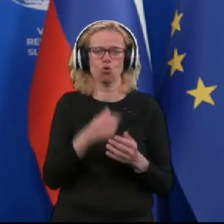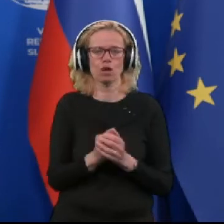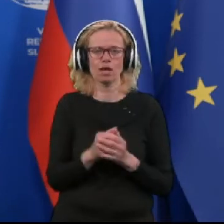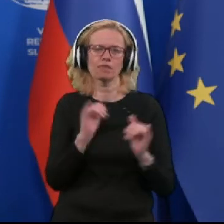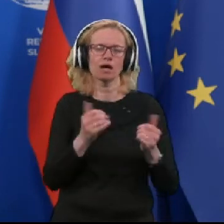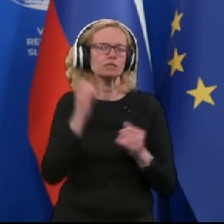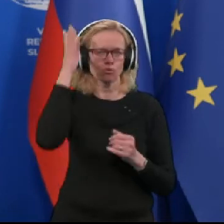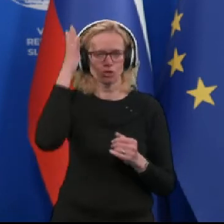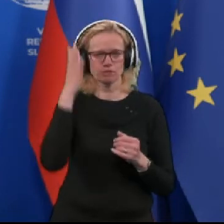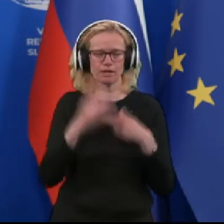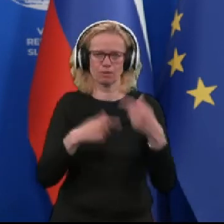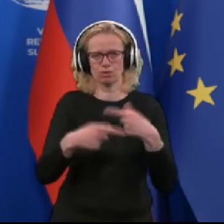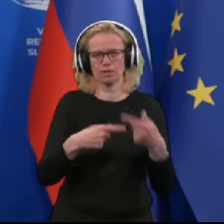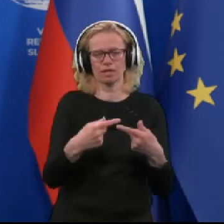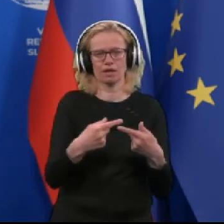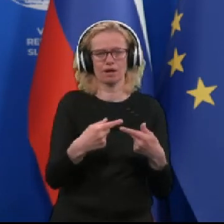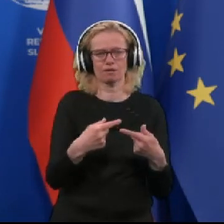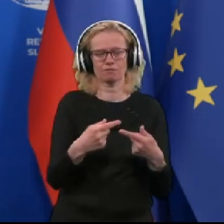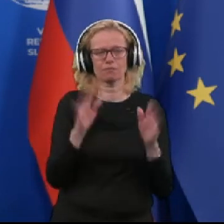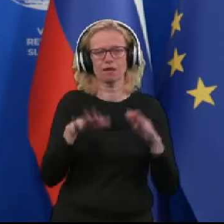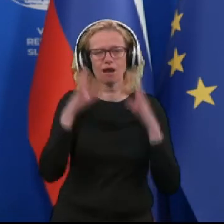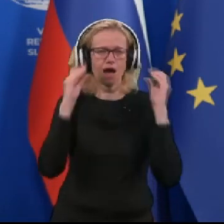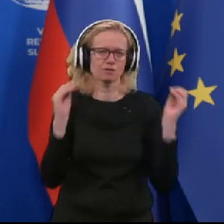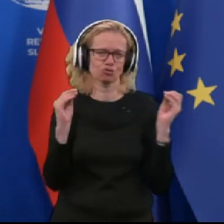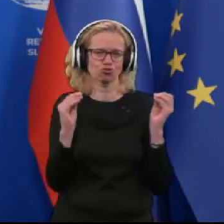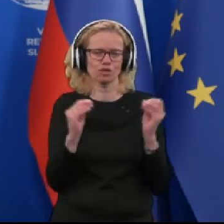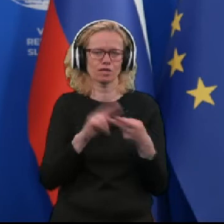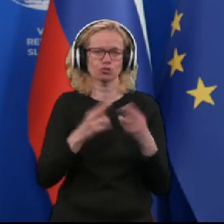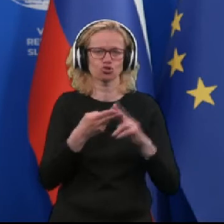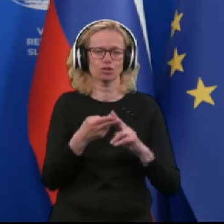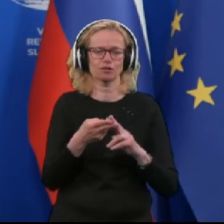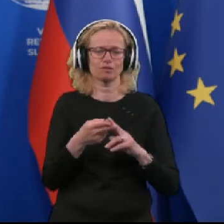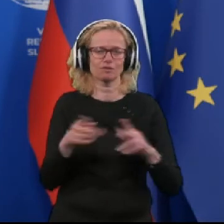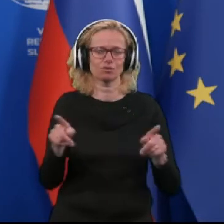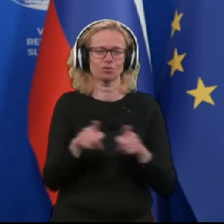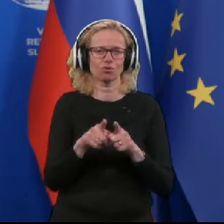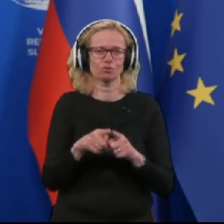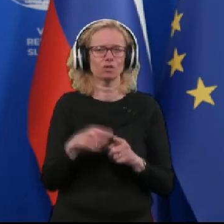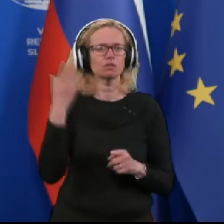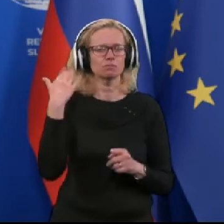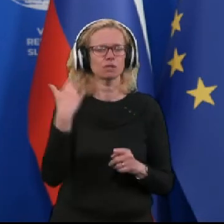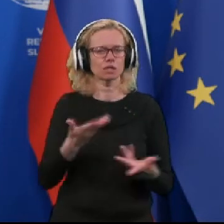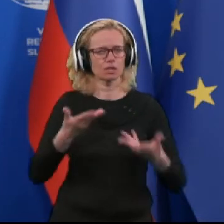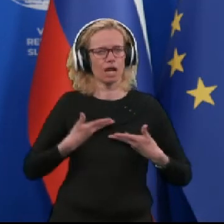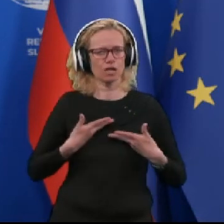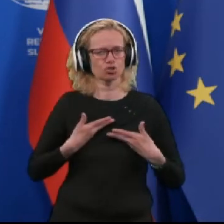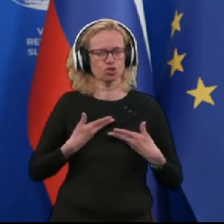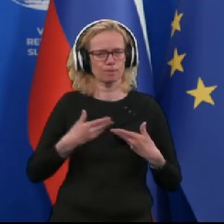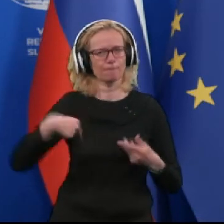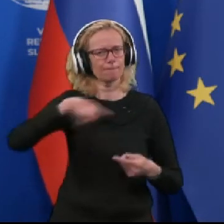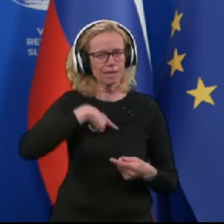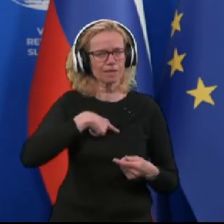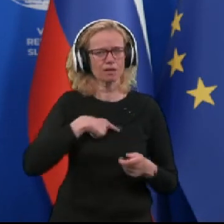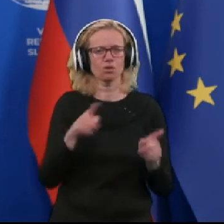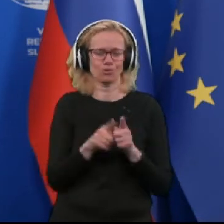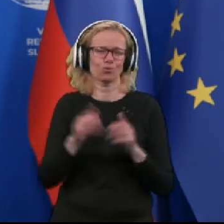izobraževanje poteka na klasičen način, kot smo ga bili deležnimi in kot so ga